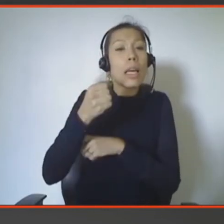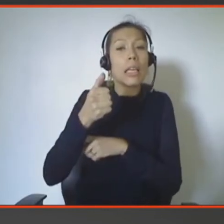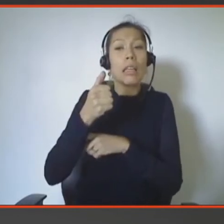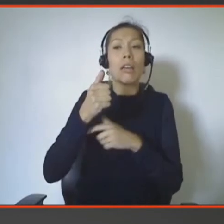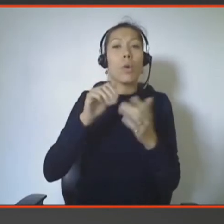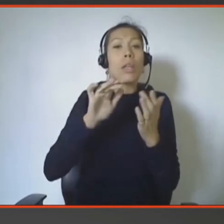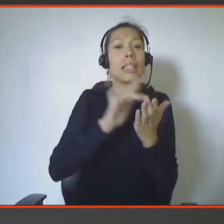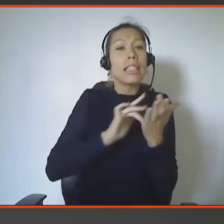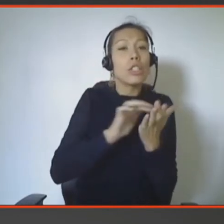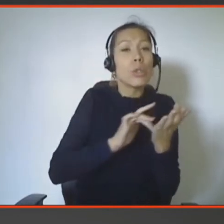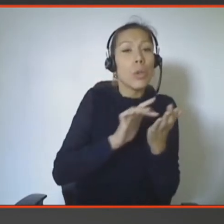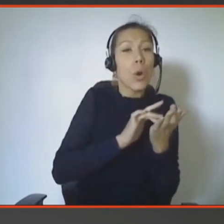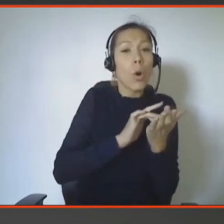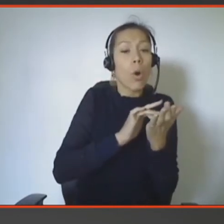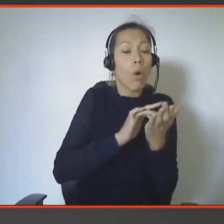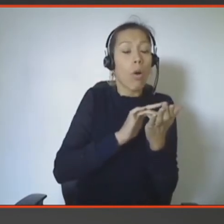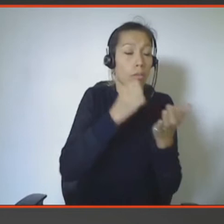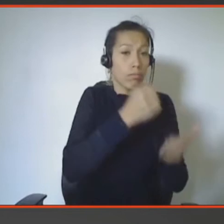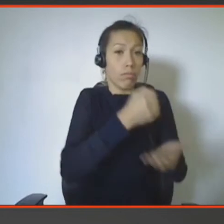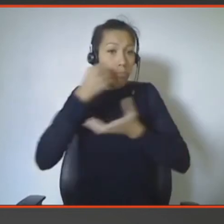hériter du compte Twitter de nos parents ?